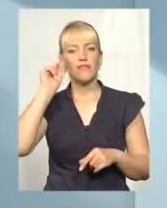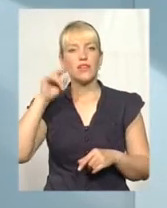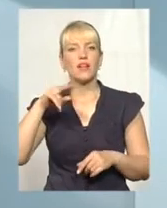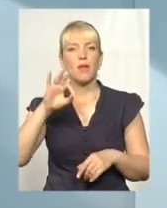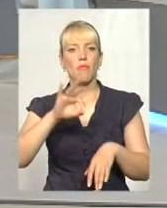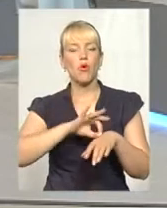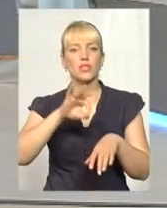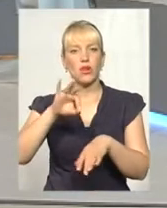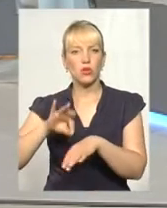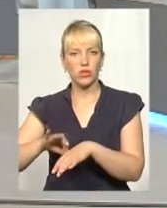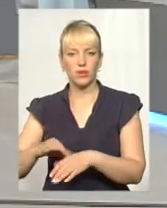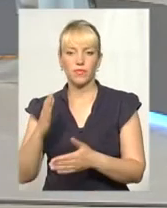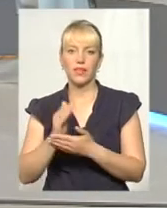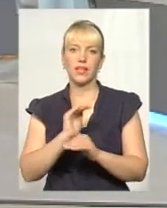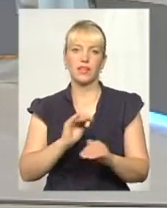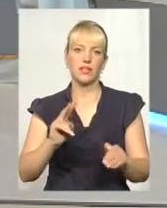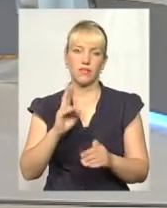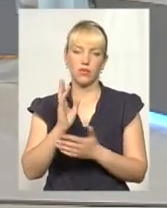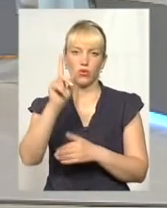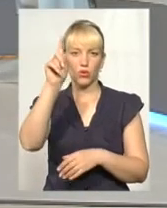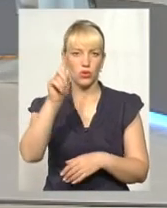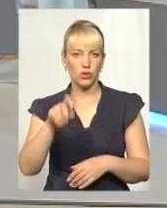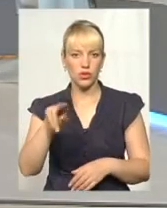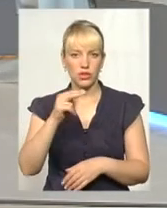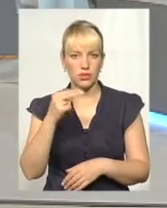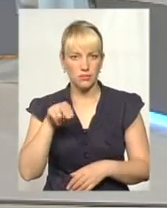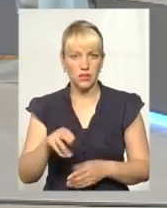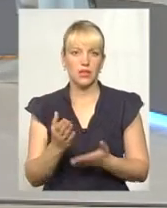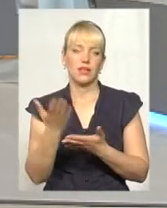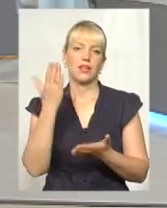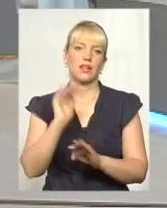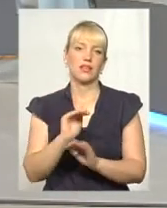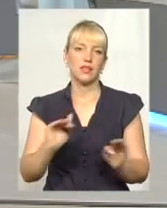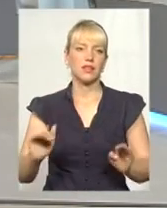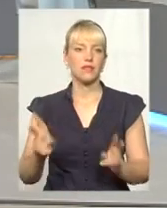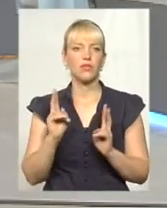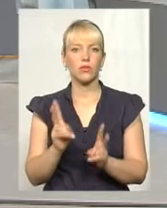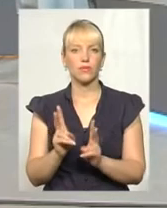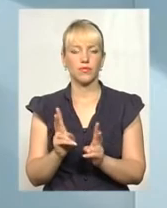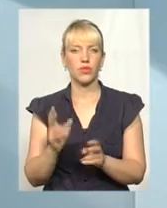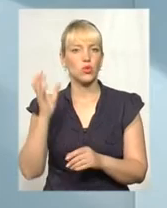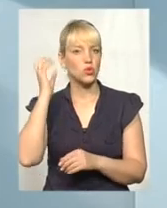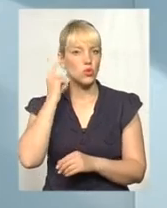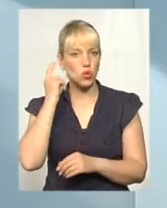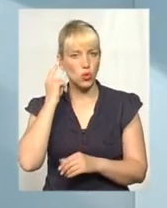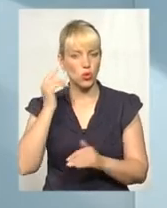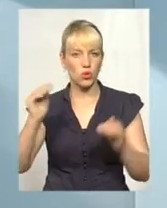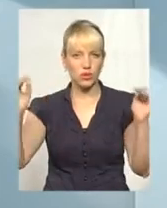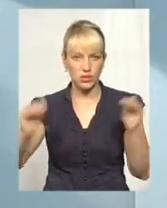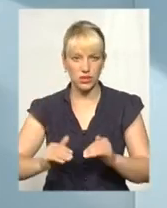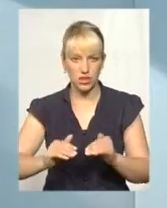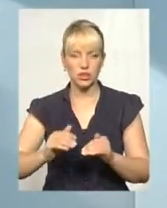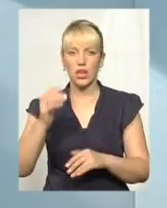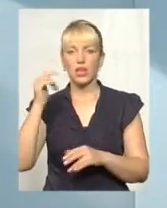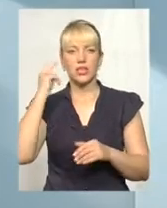Тобто, є діти з ураженням порно-рухового апарату, є діти з ураженням зниженням слуху,